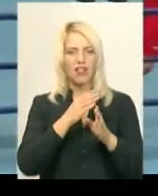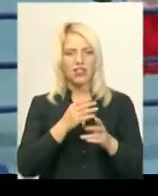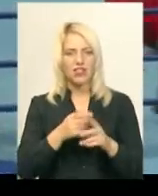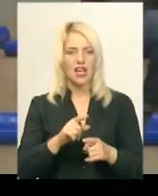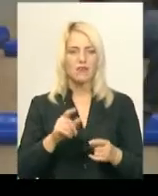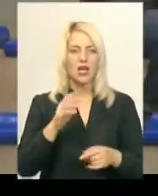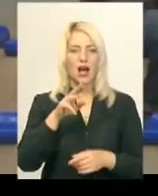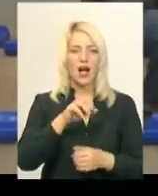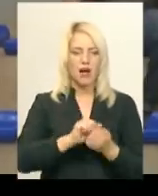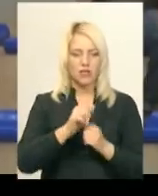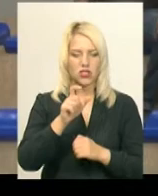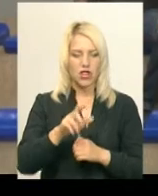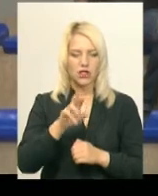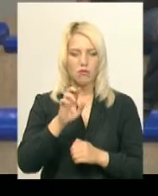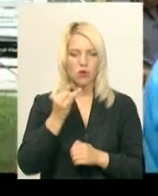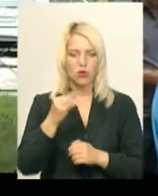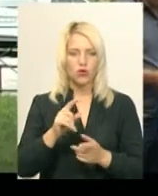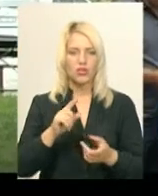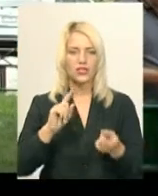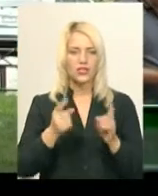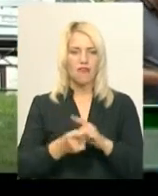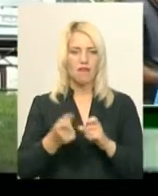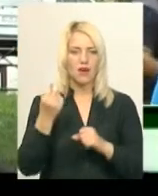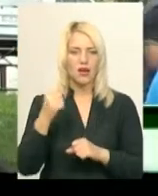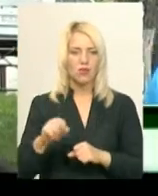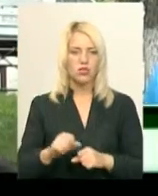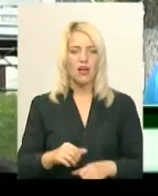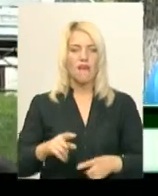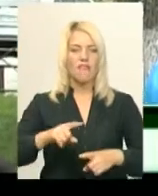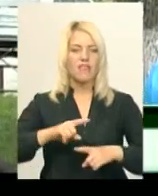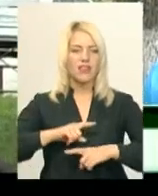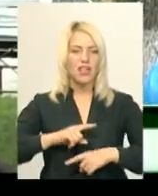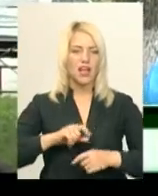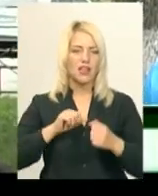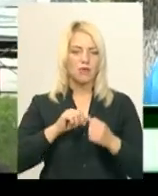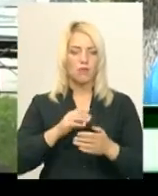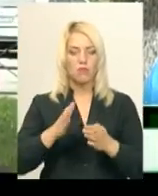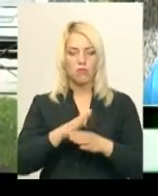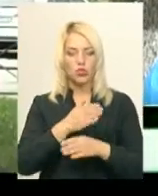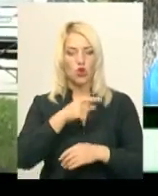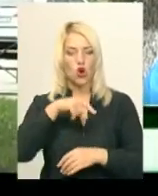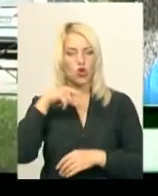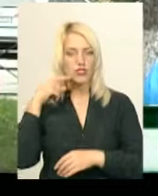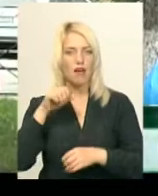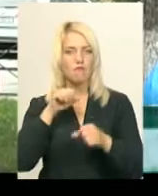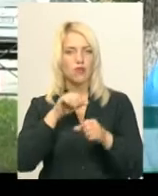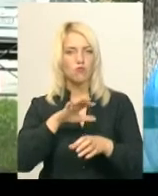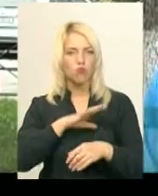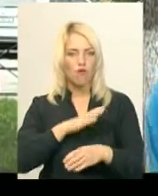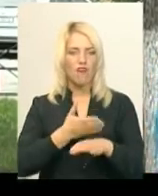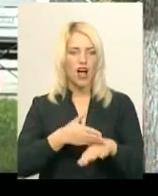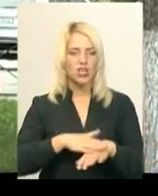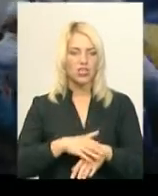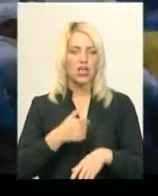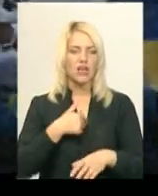'янчанин Віктор Бойко в боксі став переможцем. Фінальний бій проходив між росіянином. Бій був важкий, але я з рахунком 3